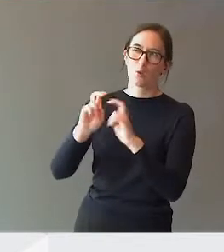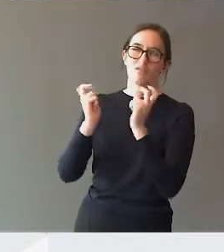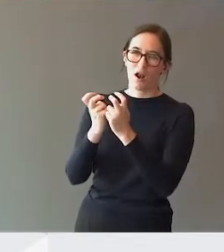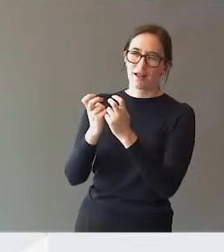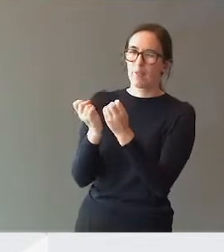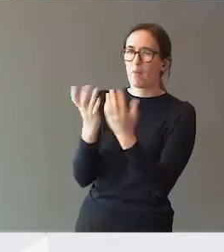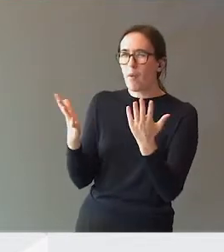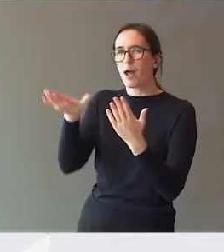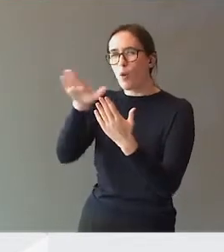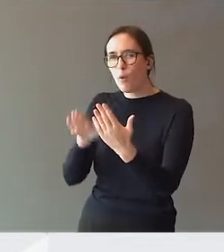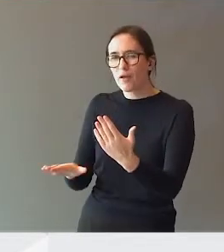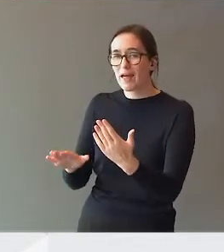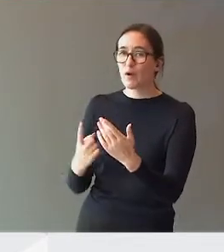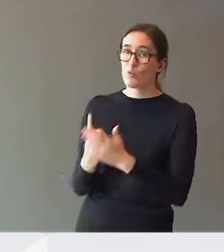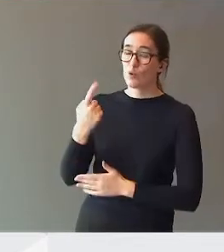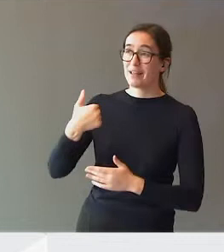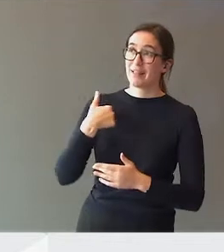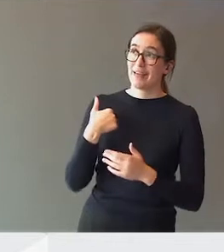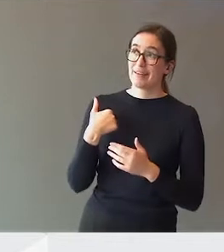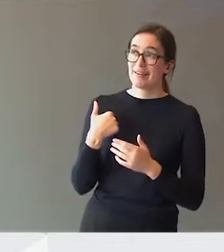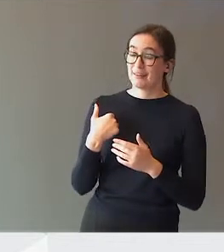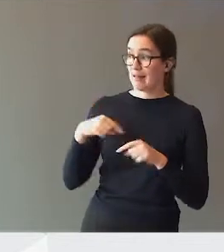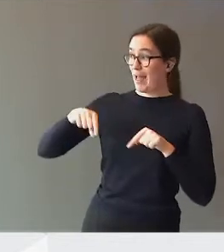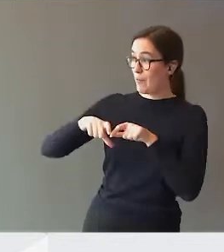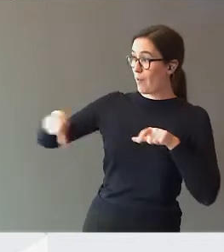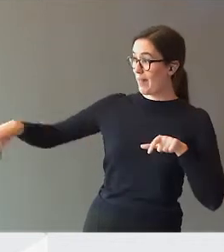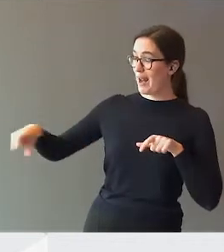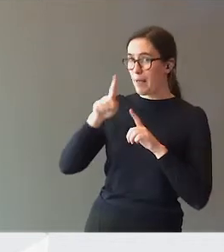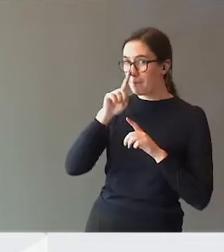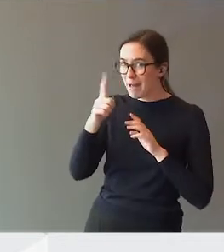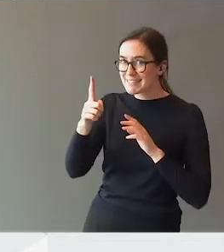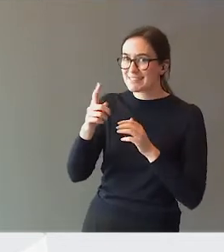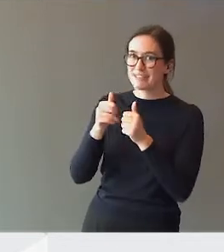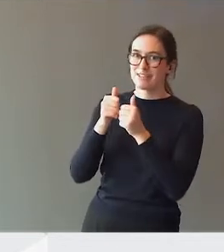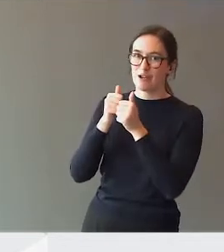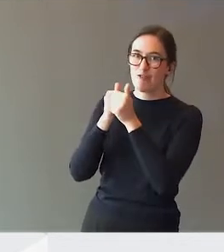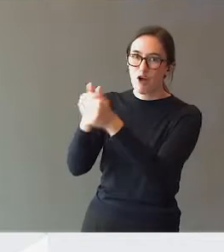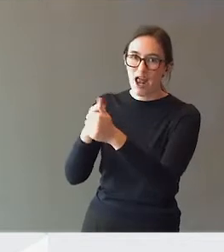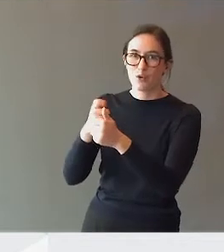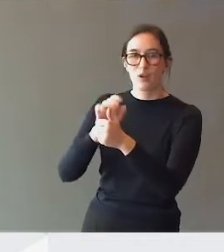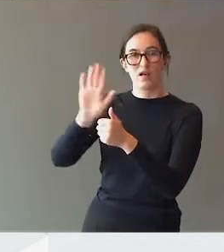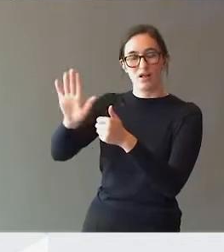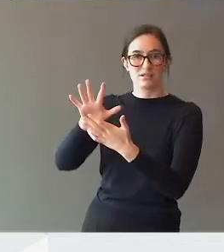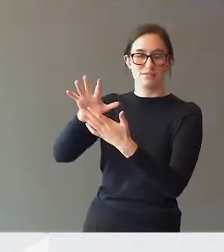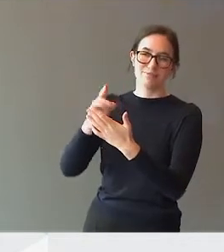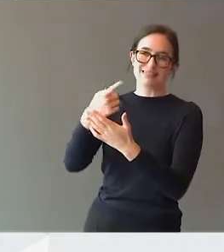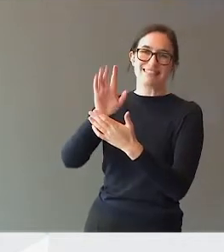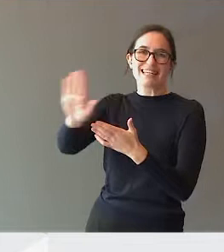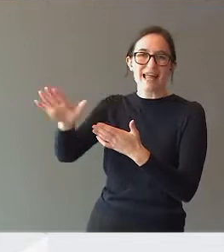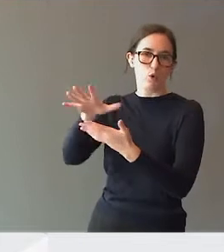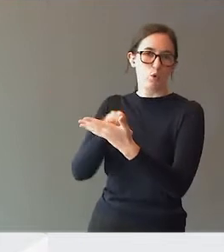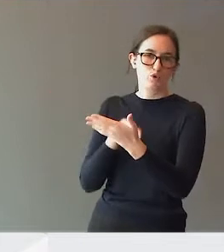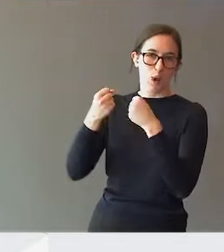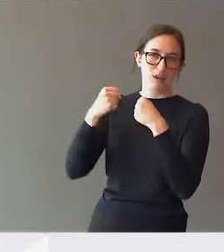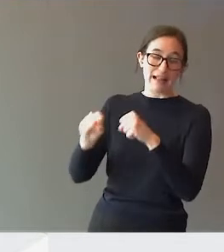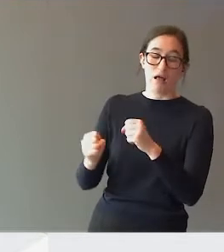Og kanskje er den i dette panelet som går lengst i å følge noen av de konklusjonene og noen av de tiltakene de har foreslått.